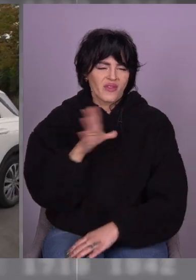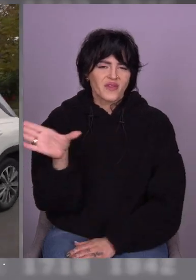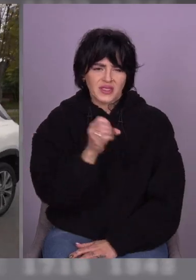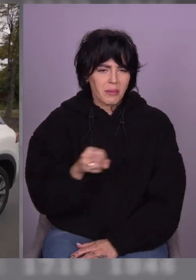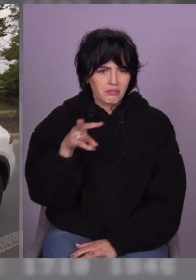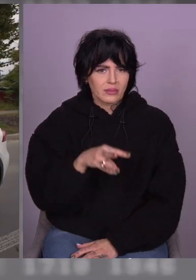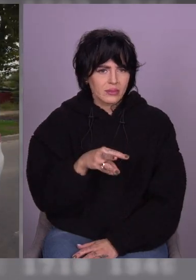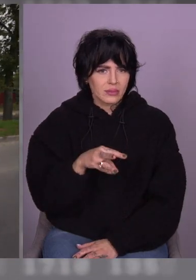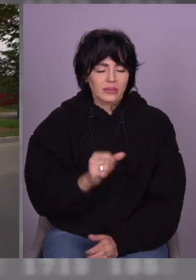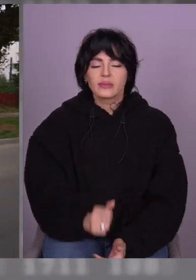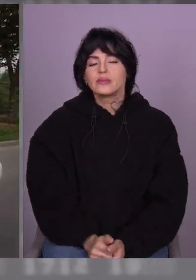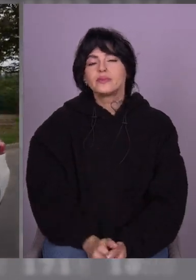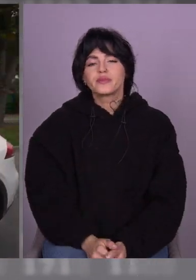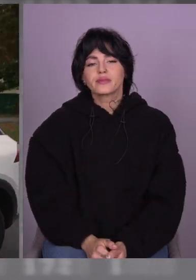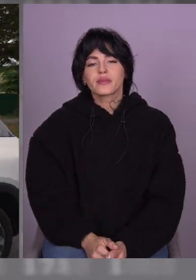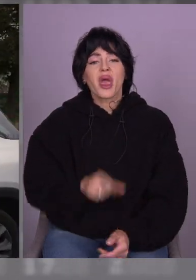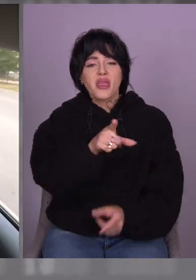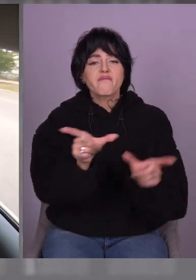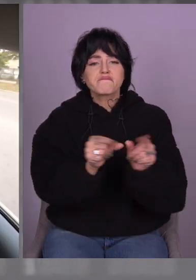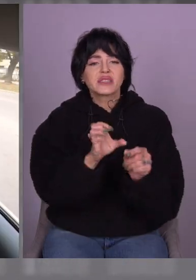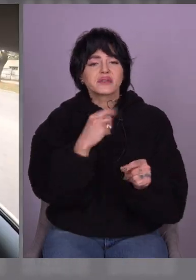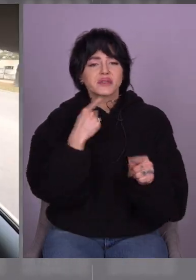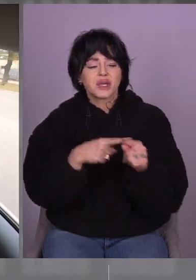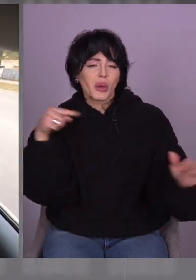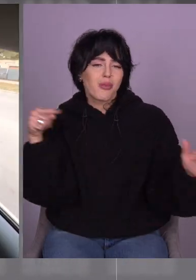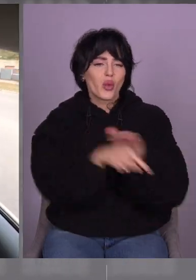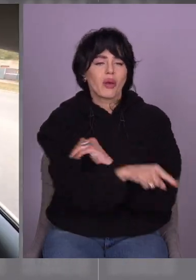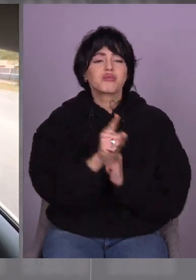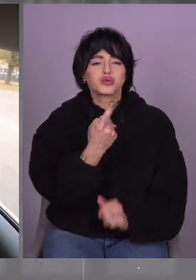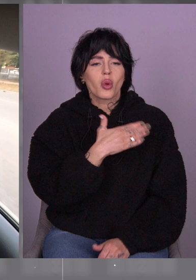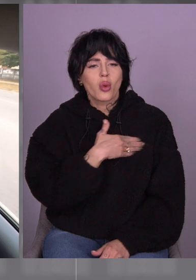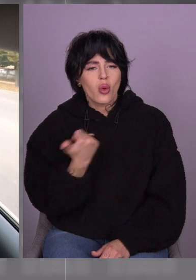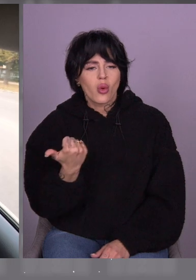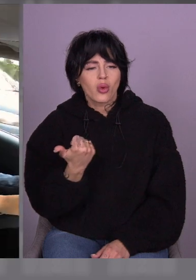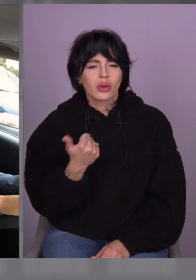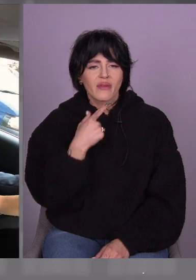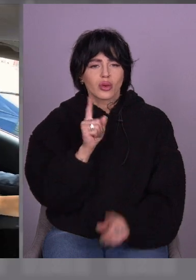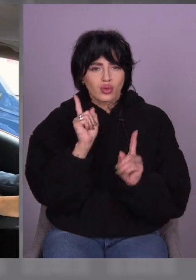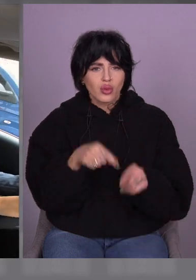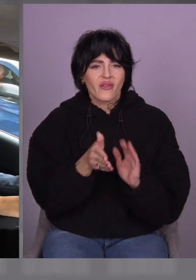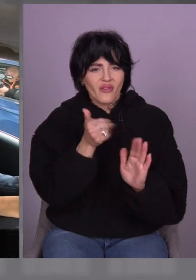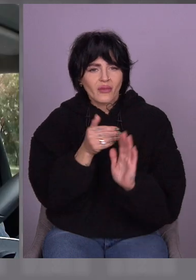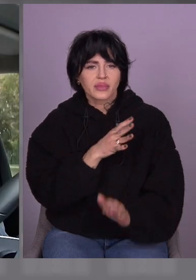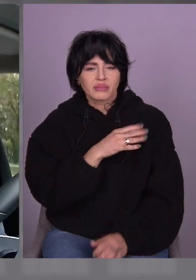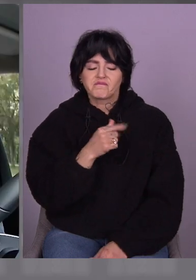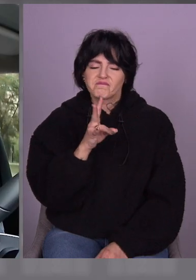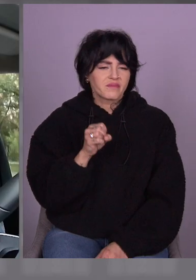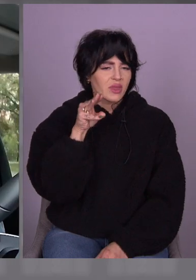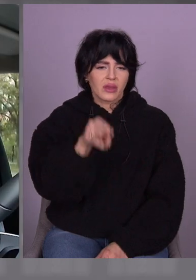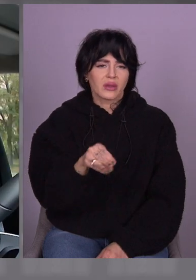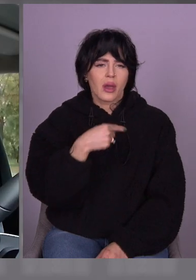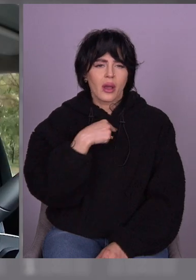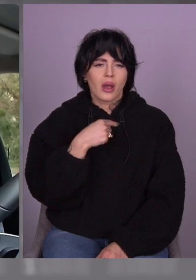було бажання поїхати разом із сестрою? ж таки, вони виїжджали машиною. я знаю, що вона вас теж кликала. Навіть не розглядала. Альона дуже